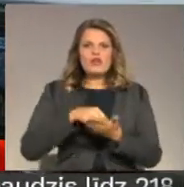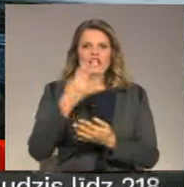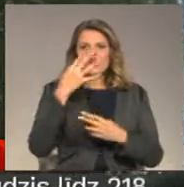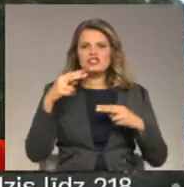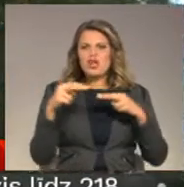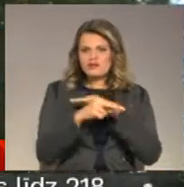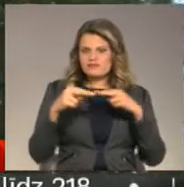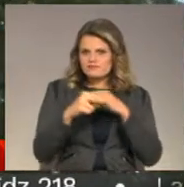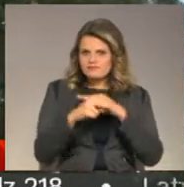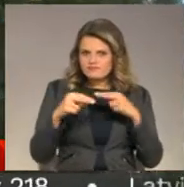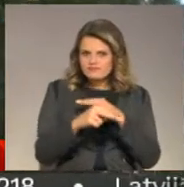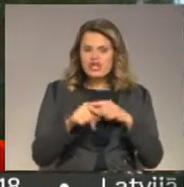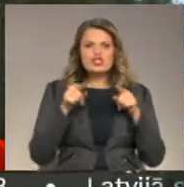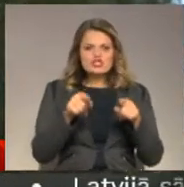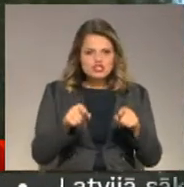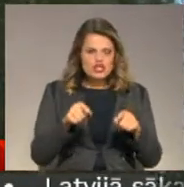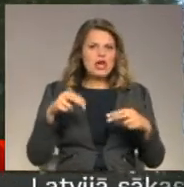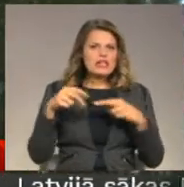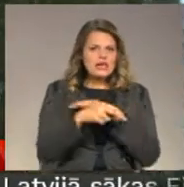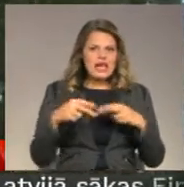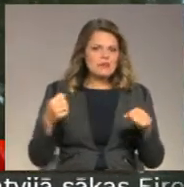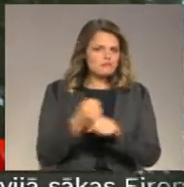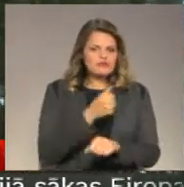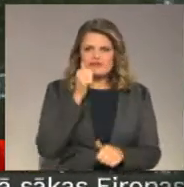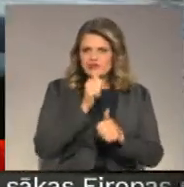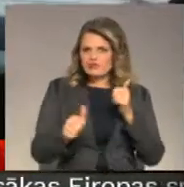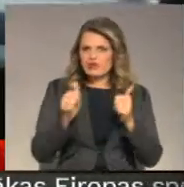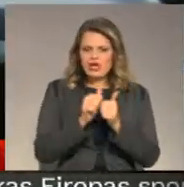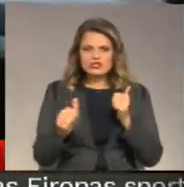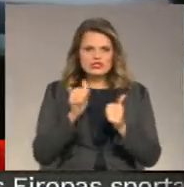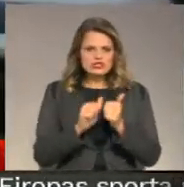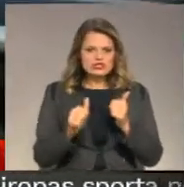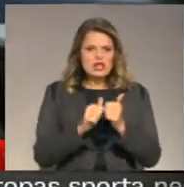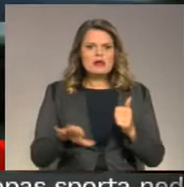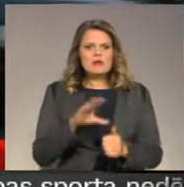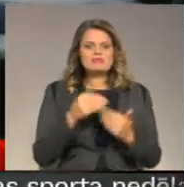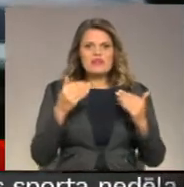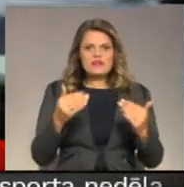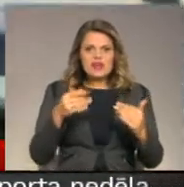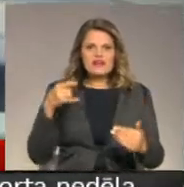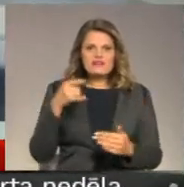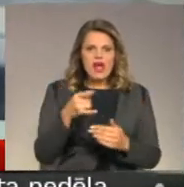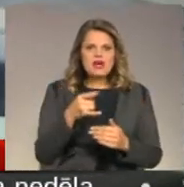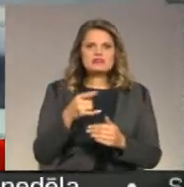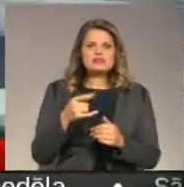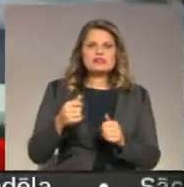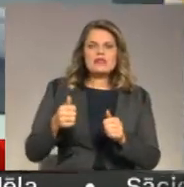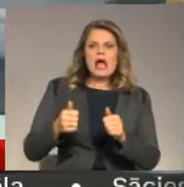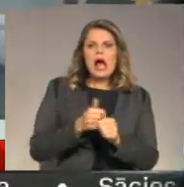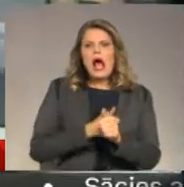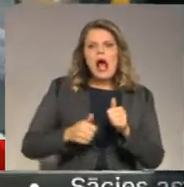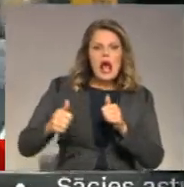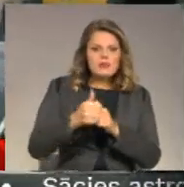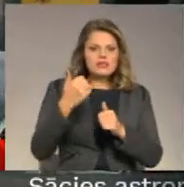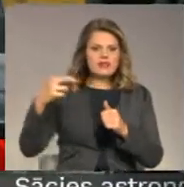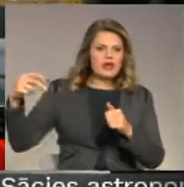braukšanas joslas. Uz šādām zebrām gājais notriec visbiežāk. Ja mums tagad taksometrs pa labo pusi apdzeni, no kreisās puses reku, gājais